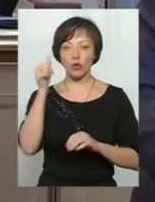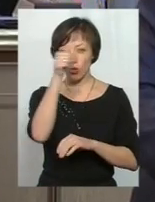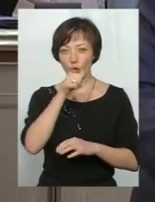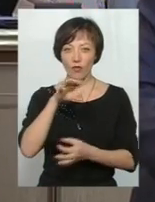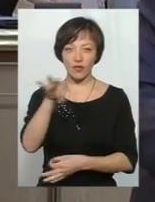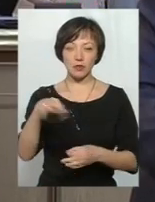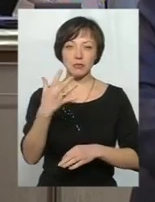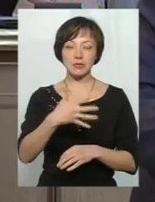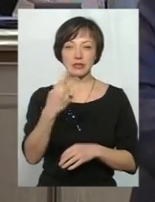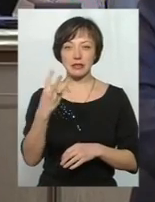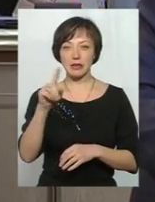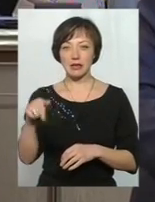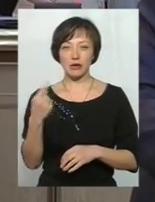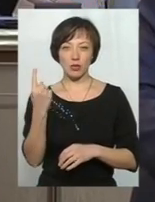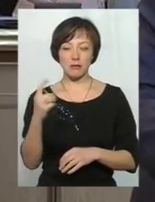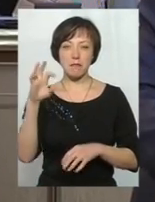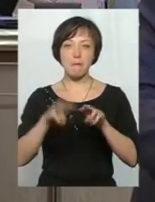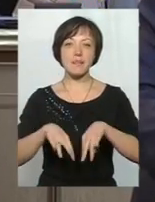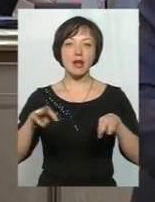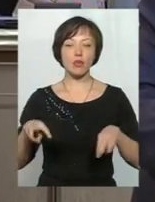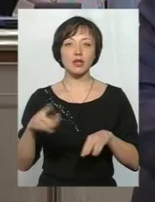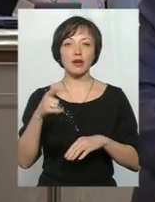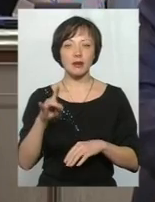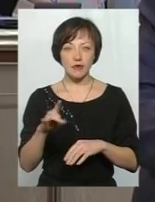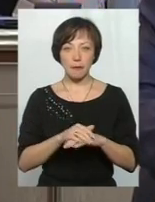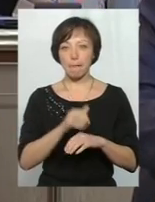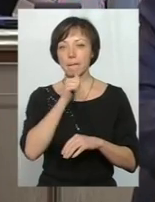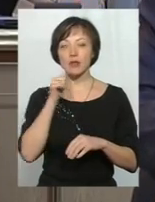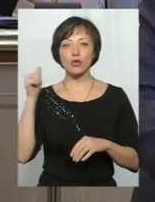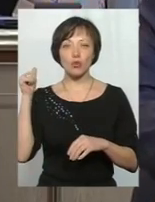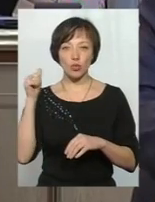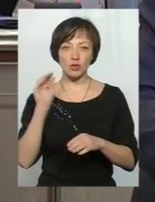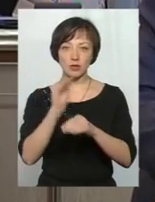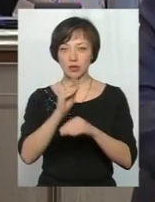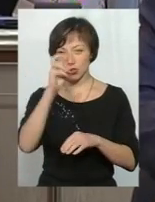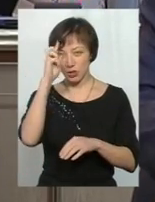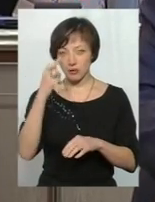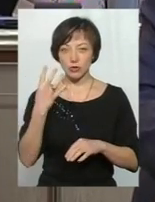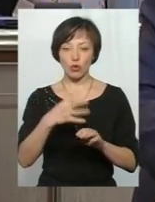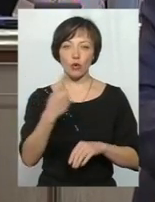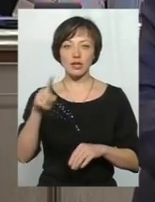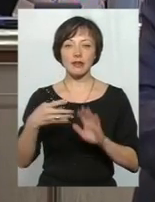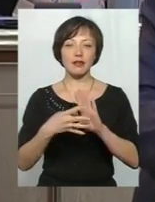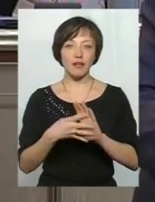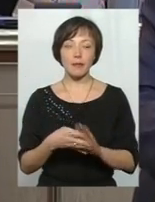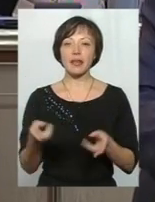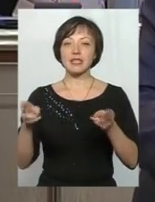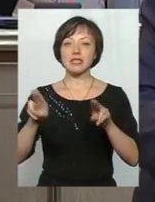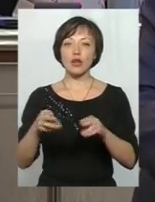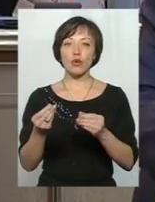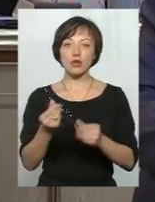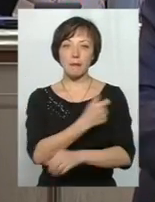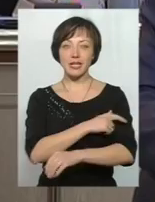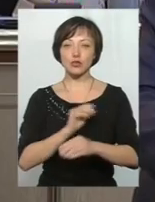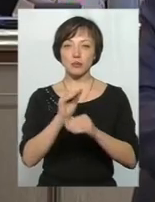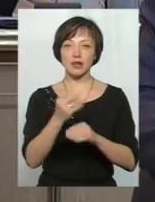Залишку коштів освітньої субвенції з минулого року – 41,9 млн грн. Залишку коштів медичної субвенції